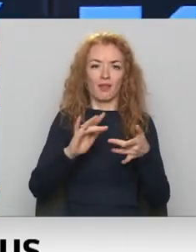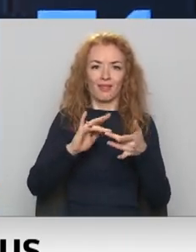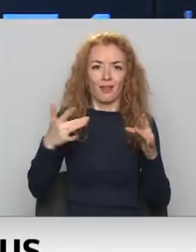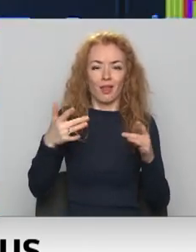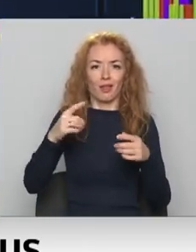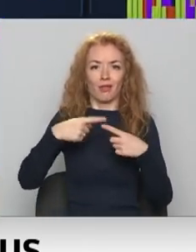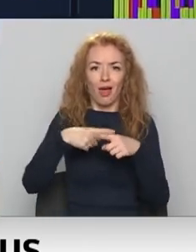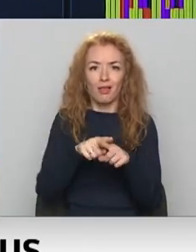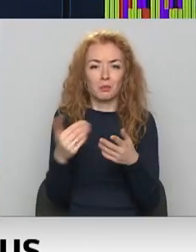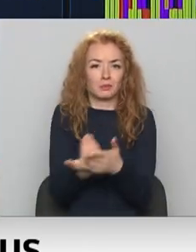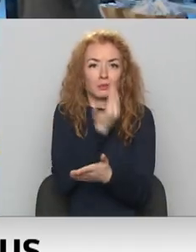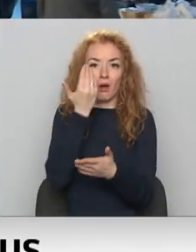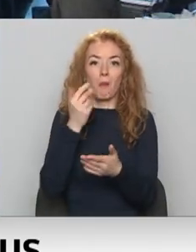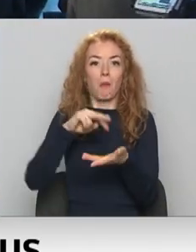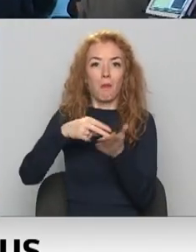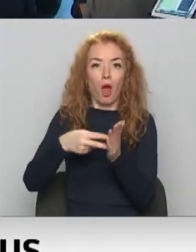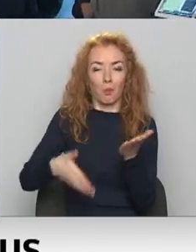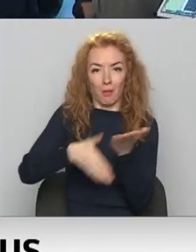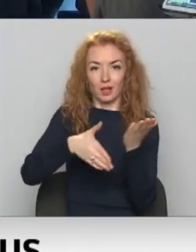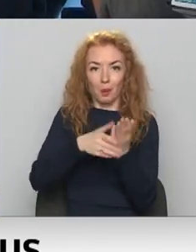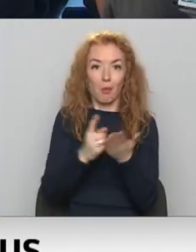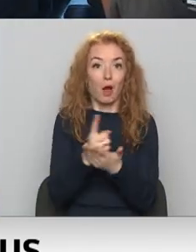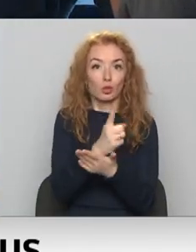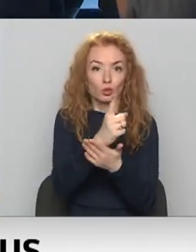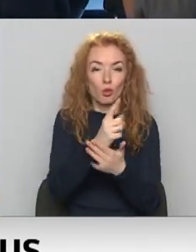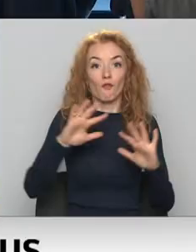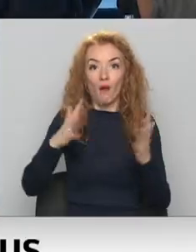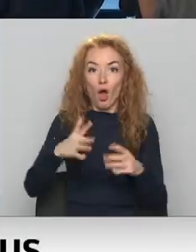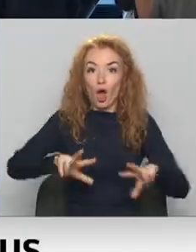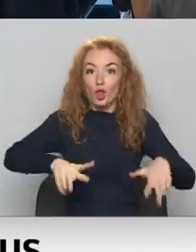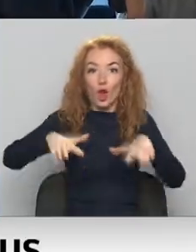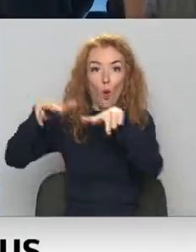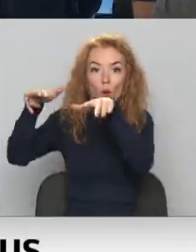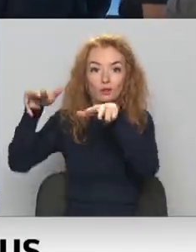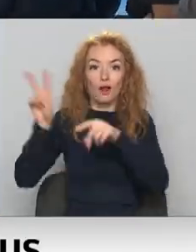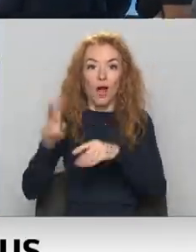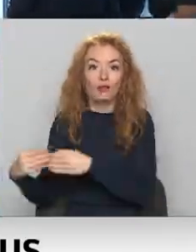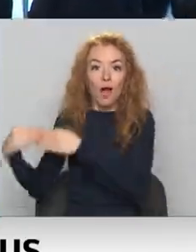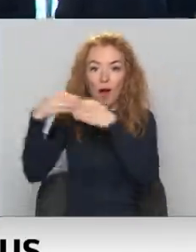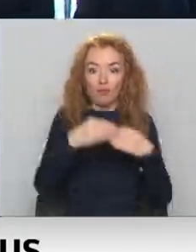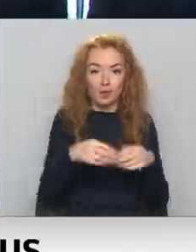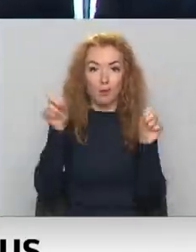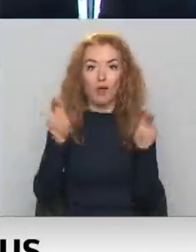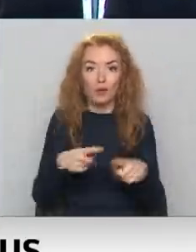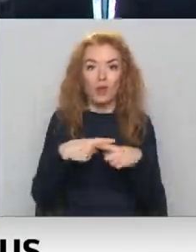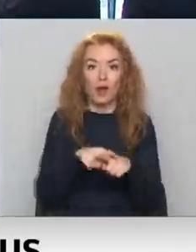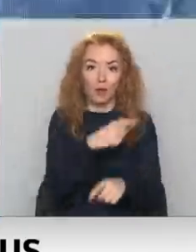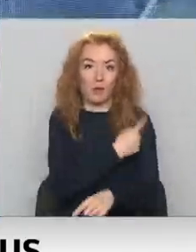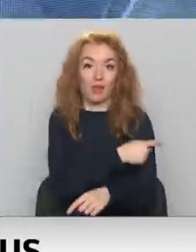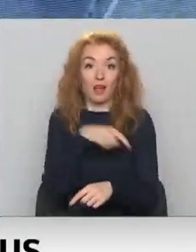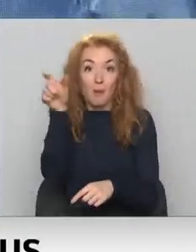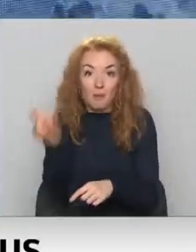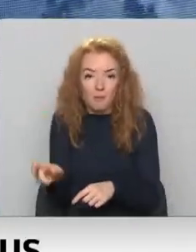dispičeriem māršrutas pie pacienta vai arī drones, kurš piegādā medicīnas aprīkojumu tieši pie slimnieka.